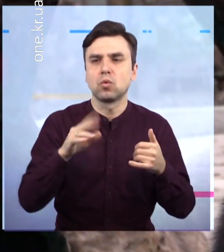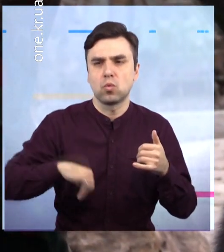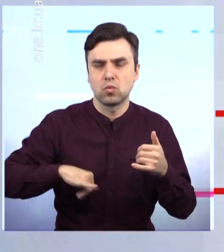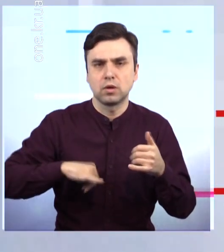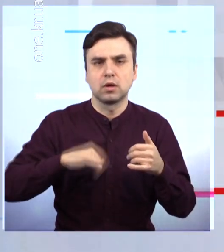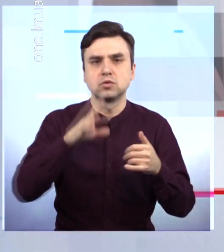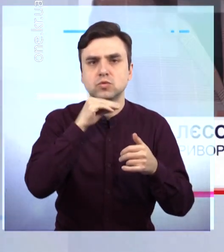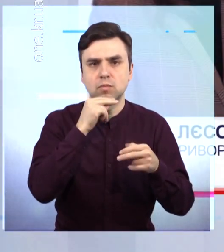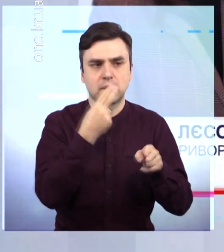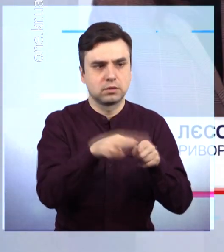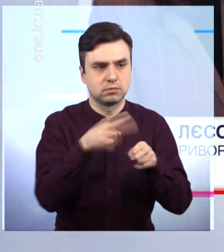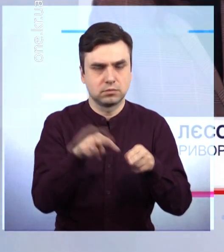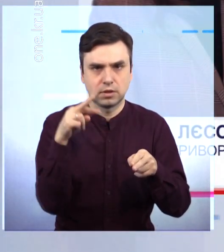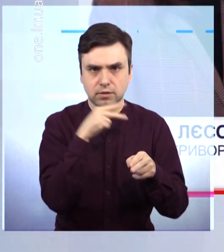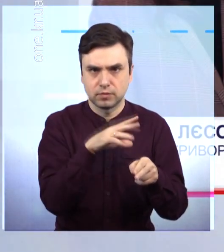поліції.